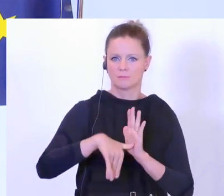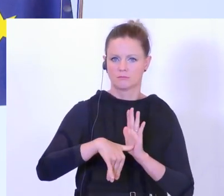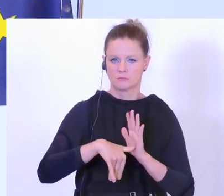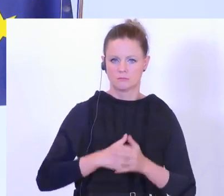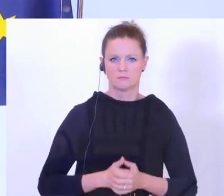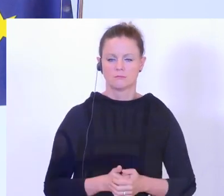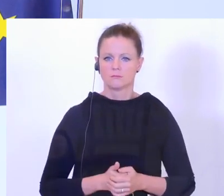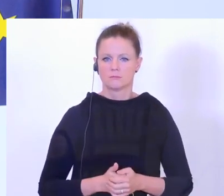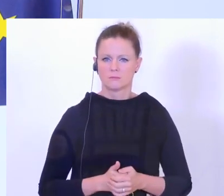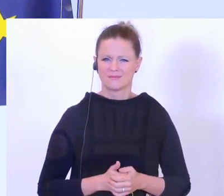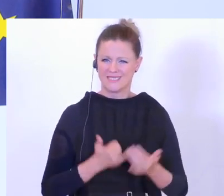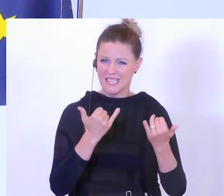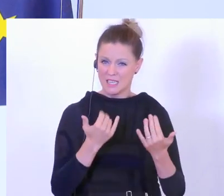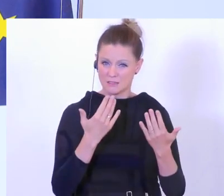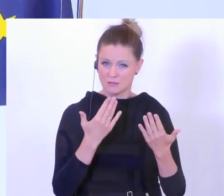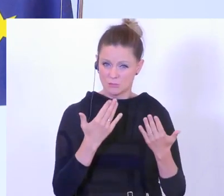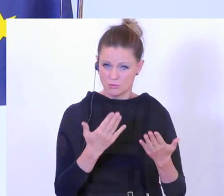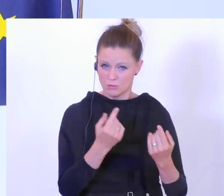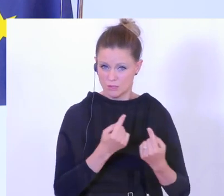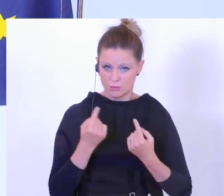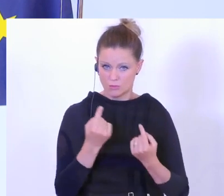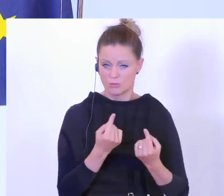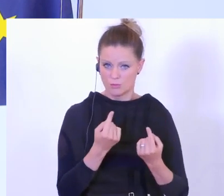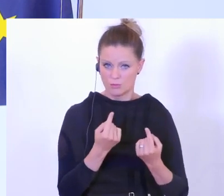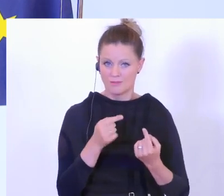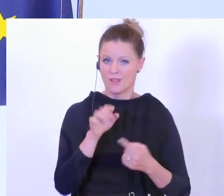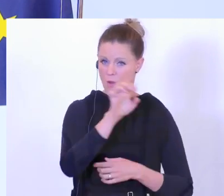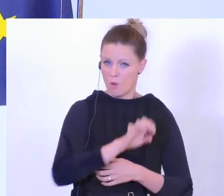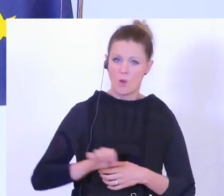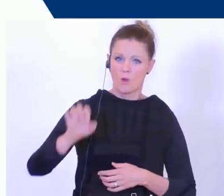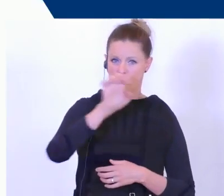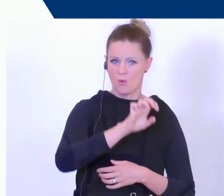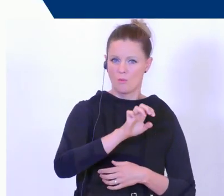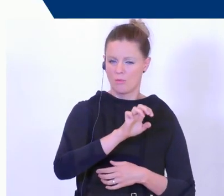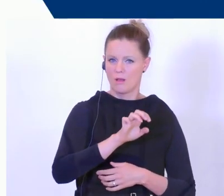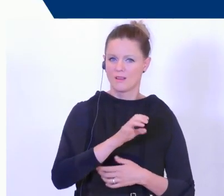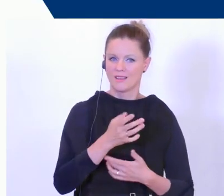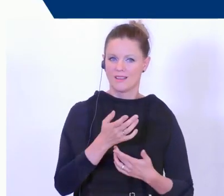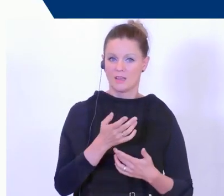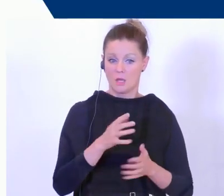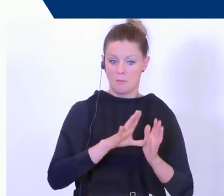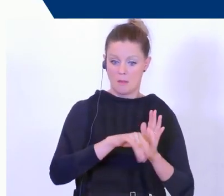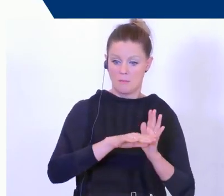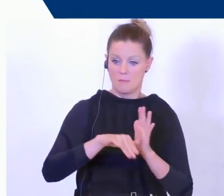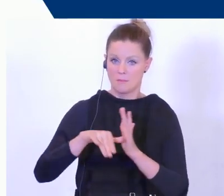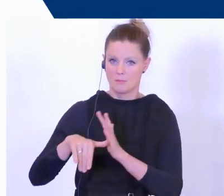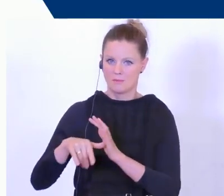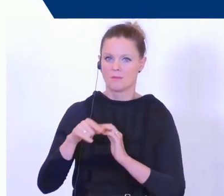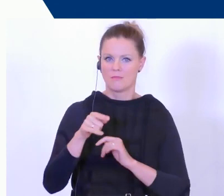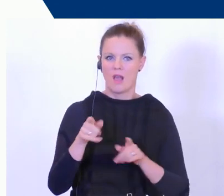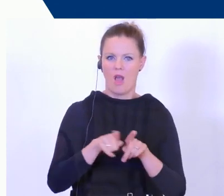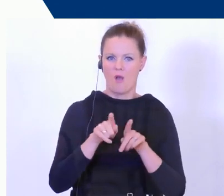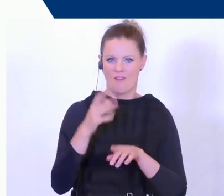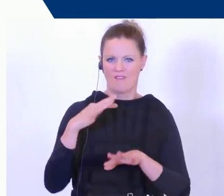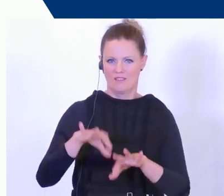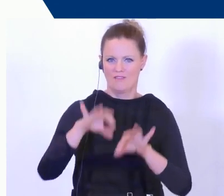sind wir mittlerweile so, dass wir in Europa sehr, sehr viel sicherstellen, was in Österreich gestohlen wird und auch